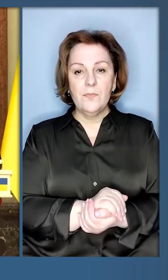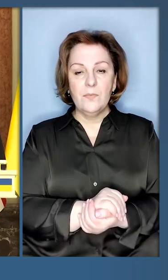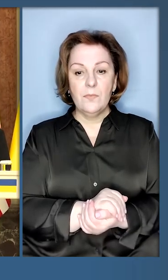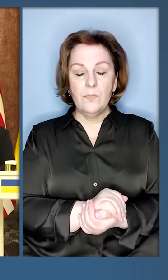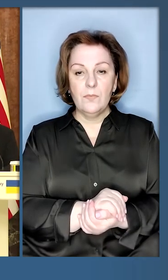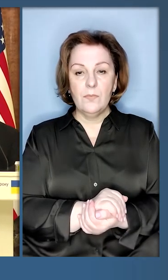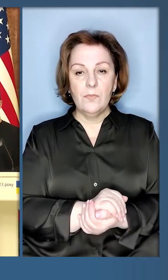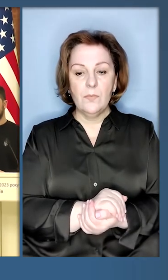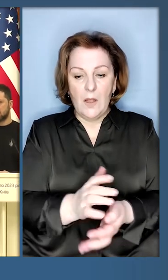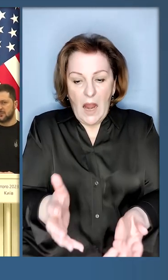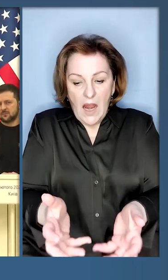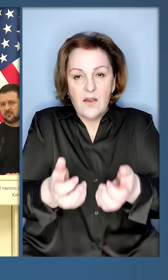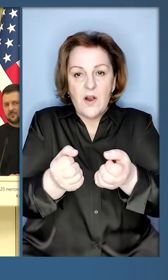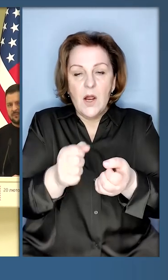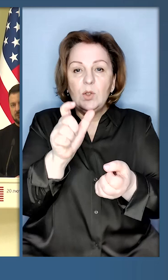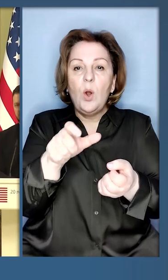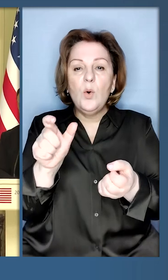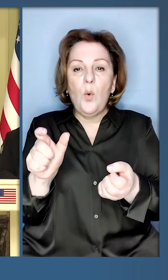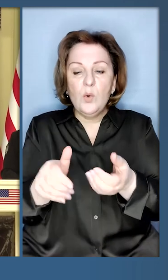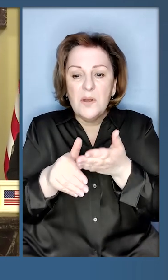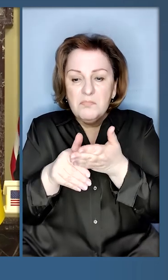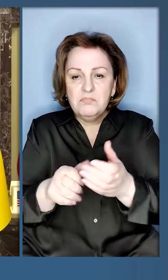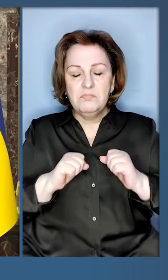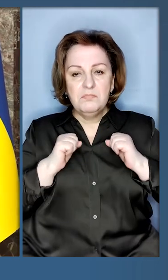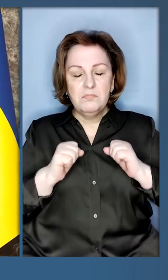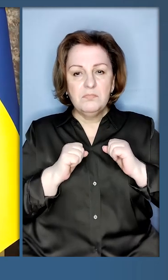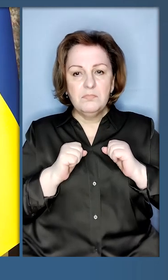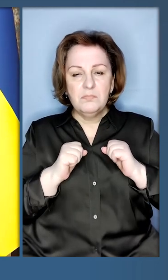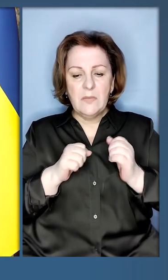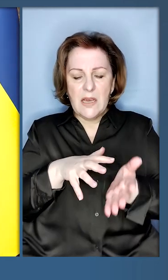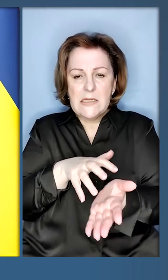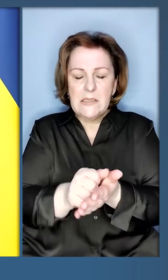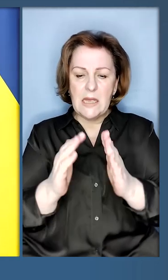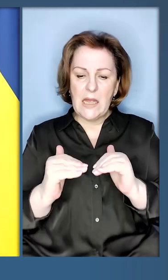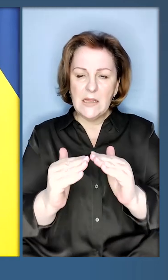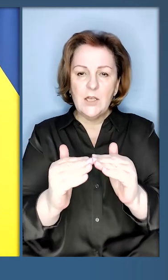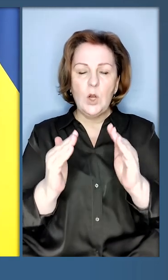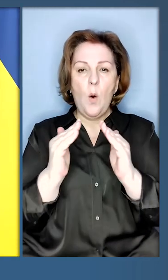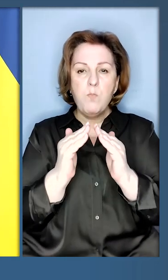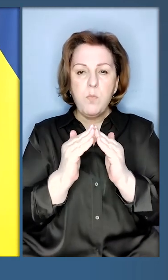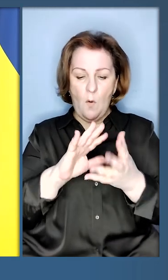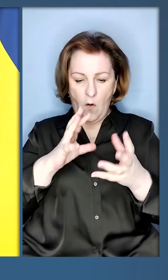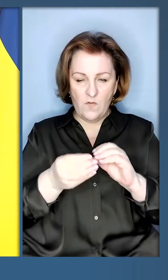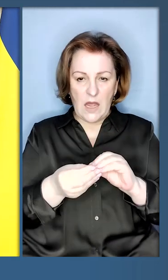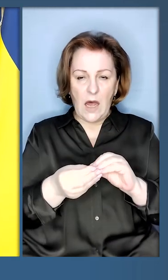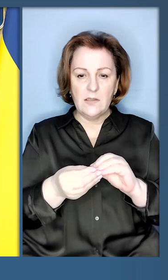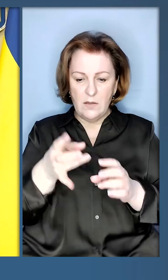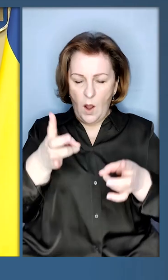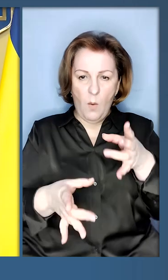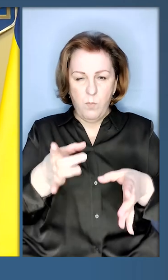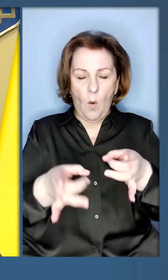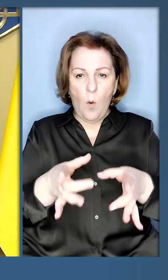витягти людей з знищених будинків внаслідок бомбардування,